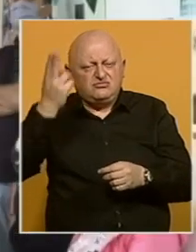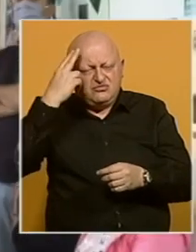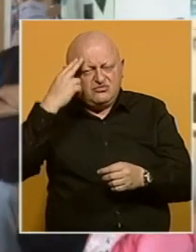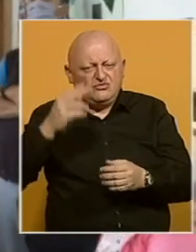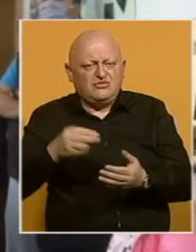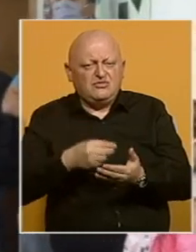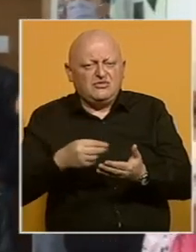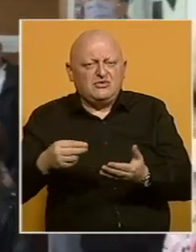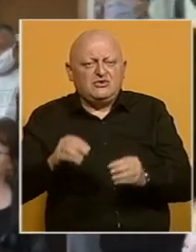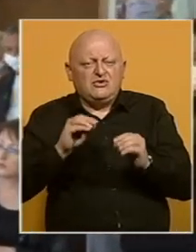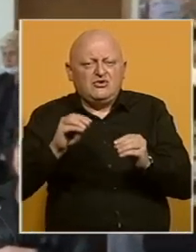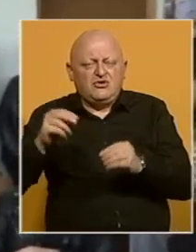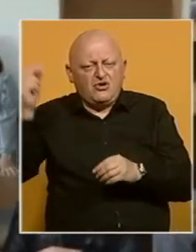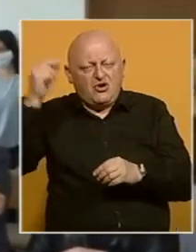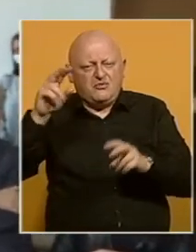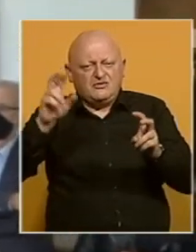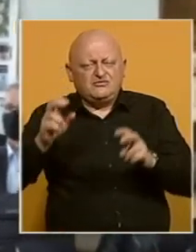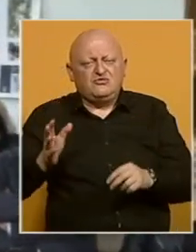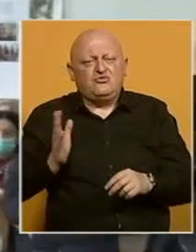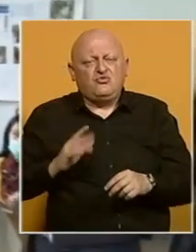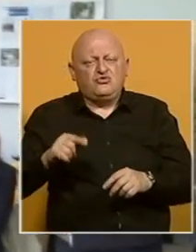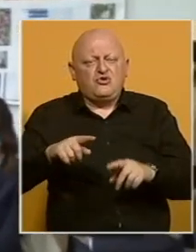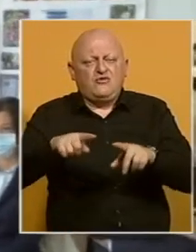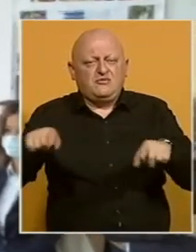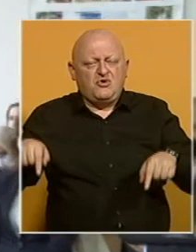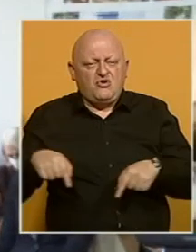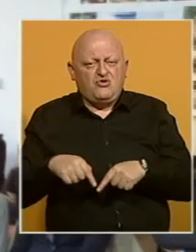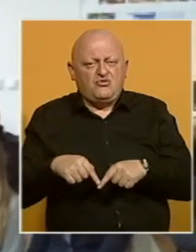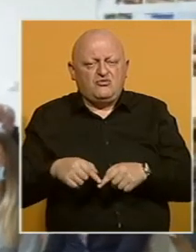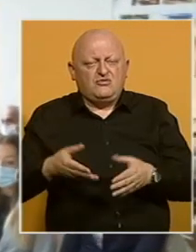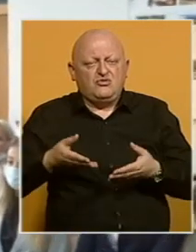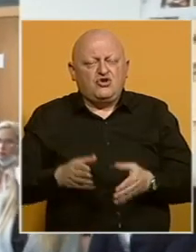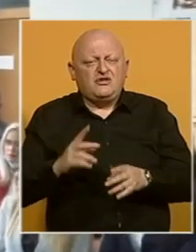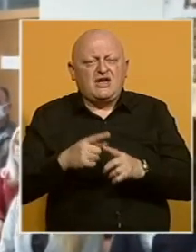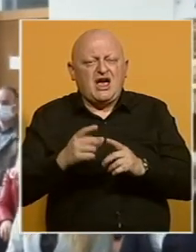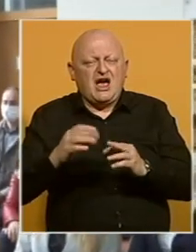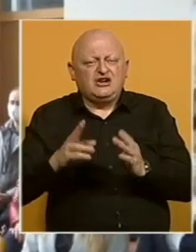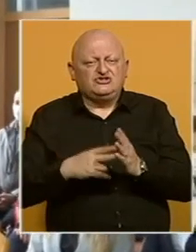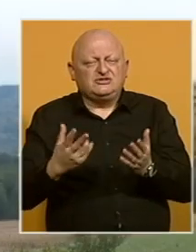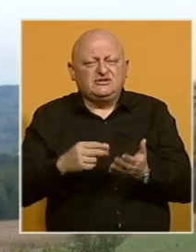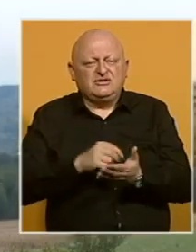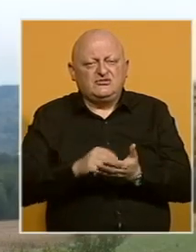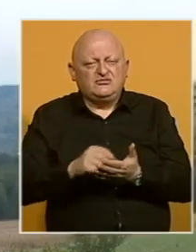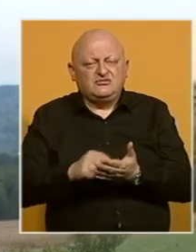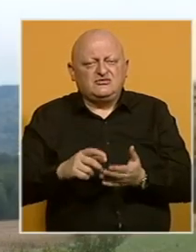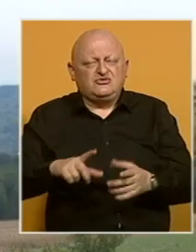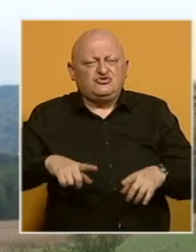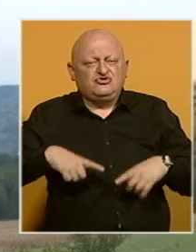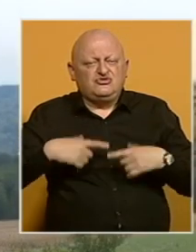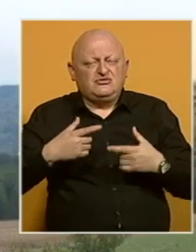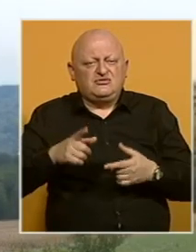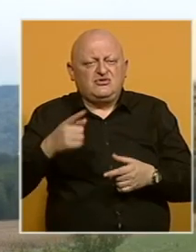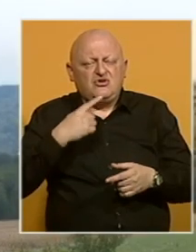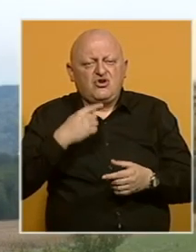prožimaju vaspitno-obrazovni sistem i kulturu ovih prostora. U rodnim Hašanima, gdje je pisac proveo djetinstvo i